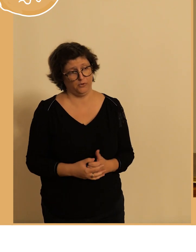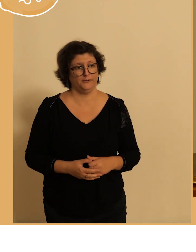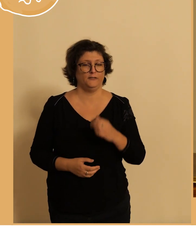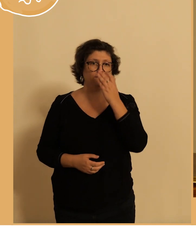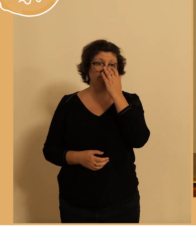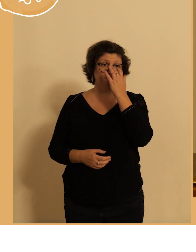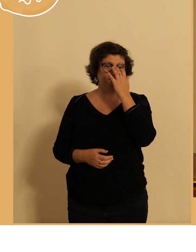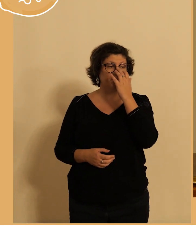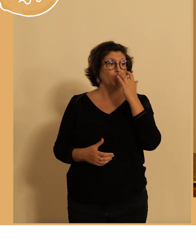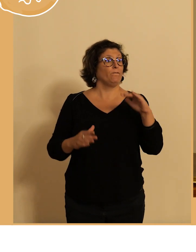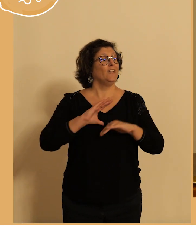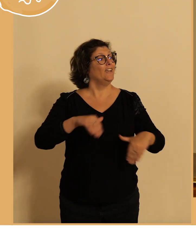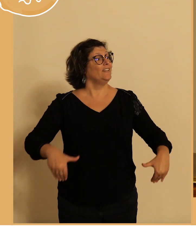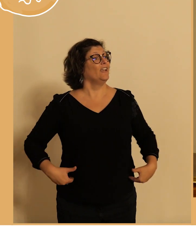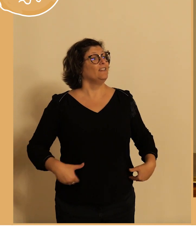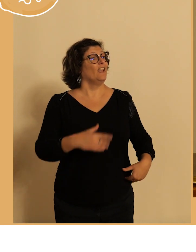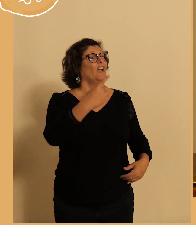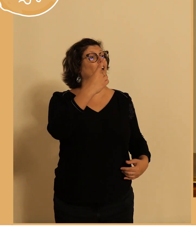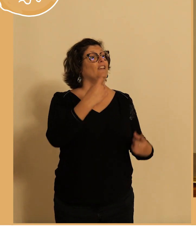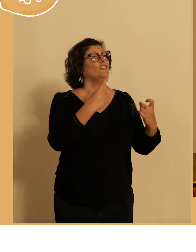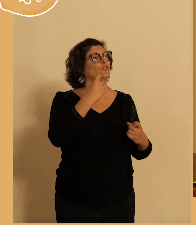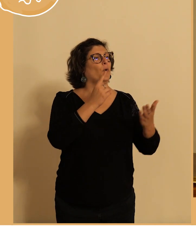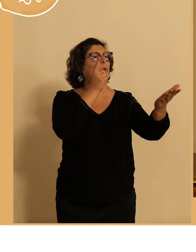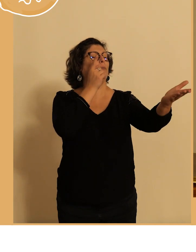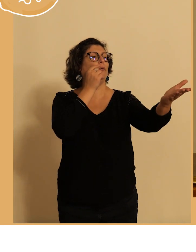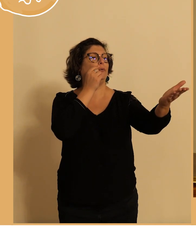une dernière question oui monsieur